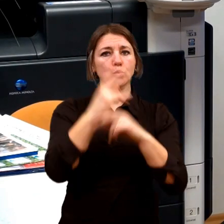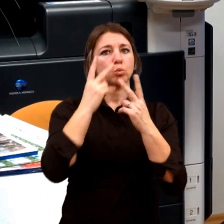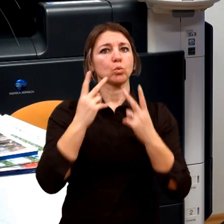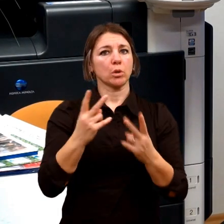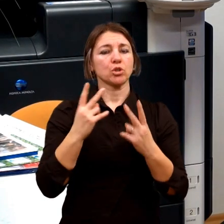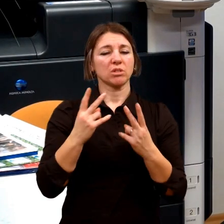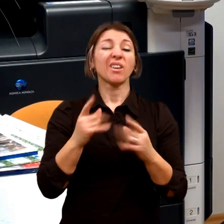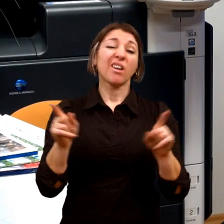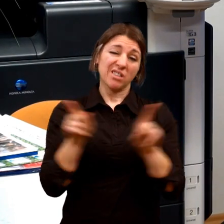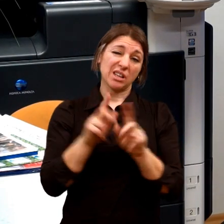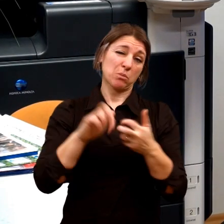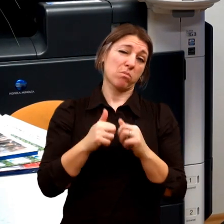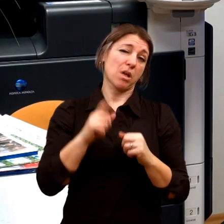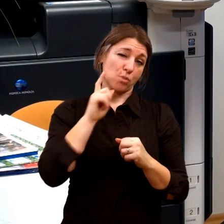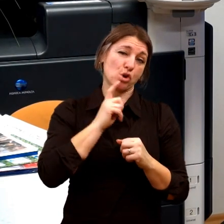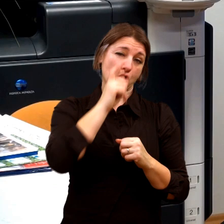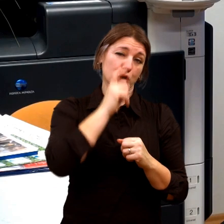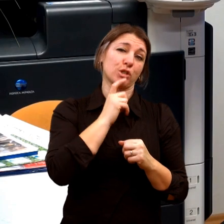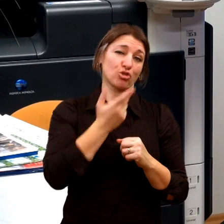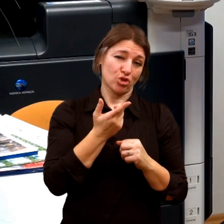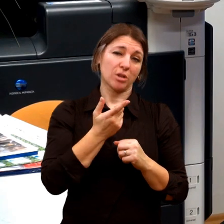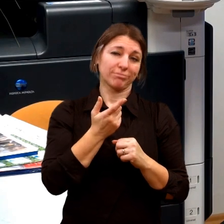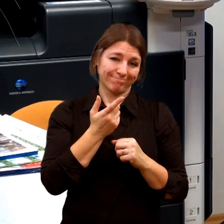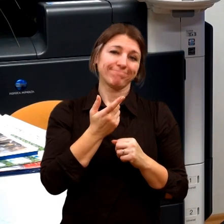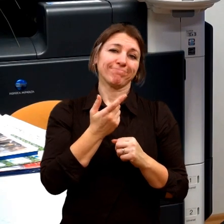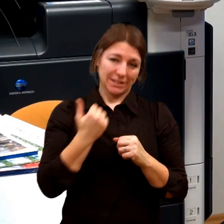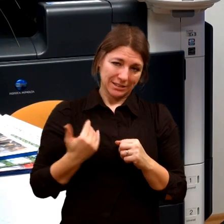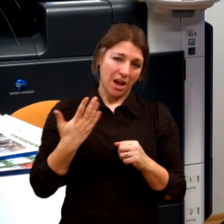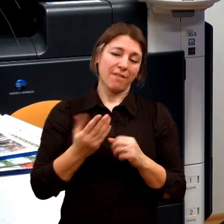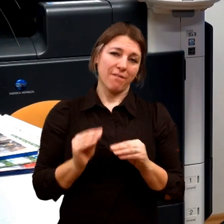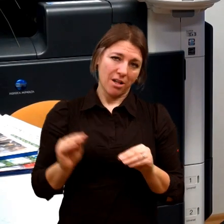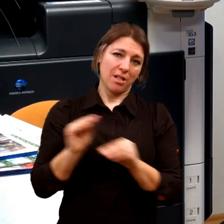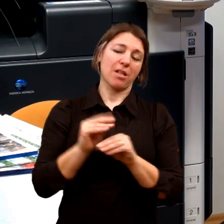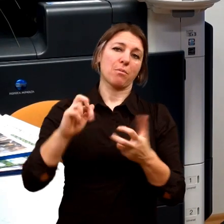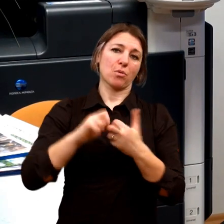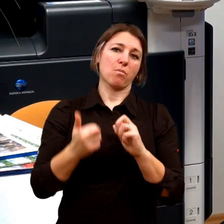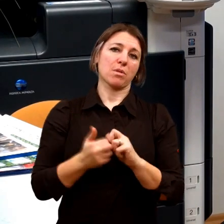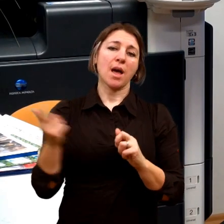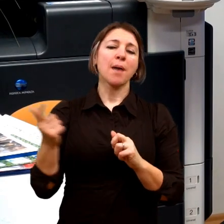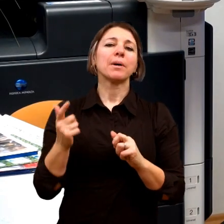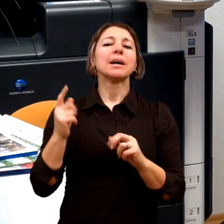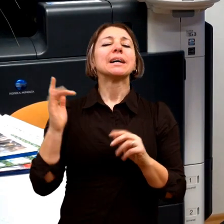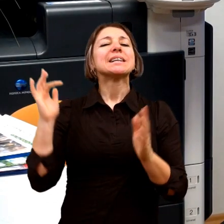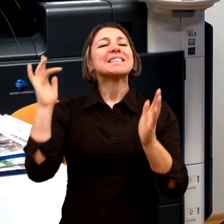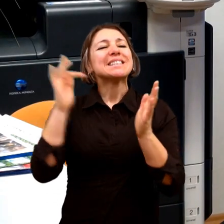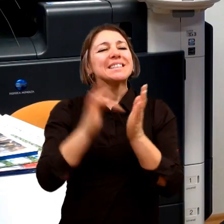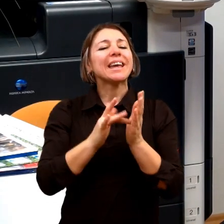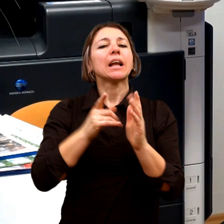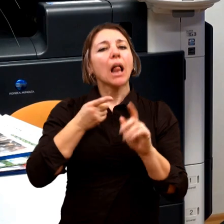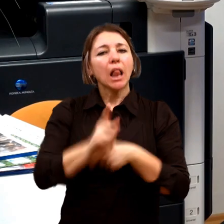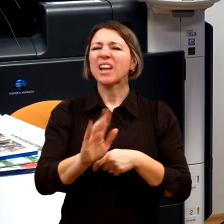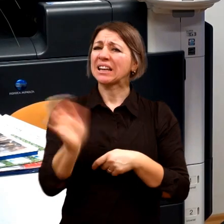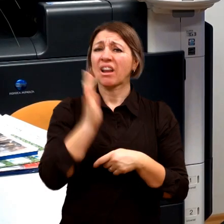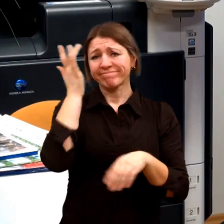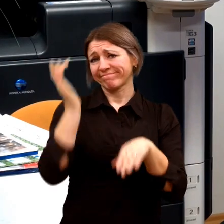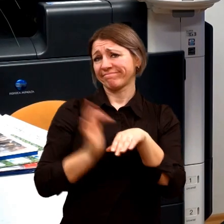rodiče, kteří zkomplikují tomu dítěti i třeba nevědomky. To přijetí do té třídy